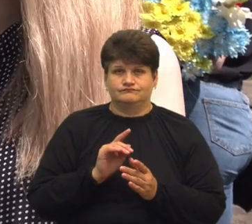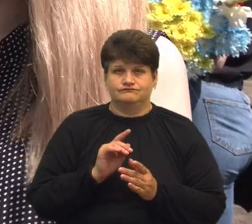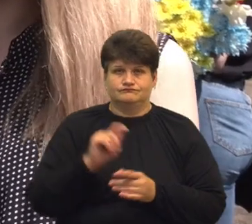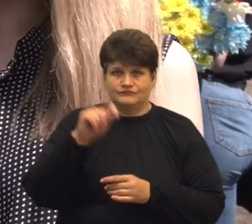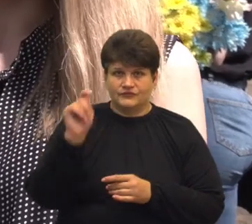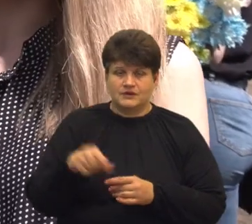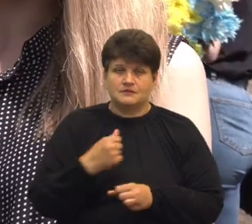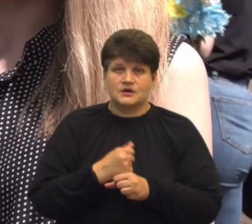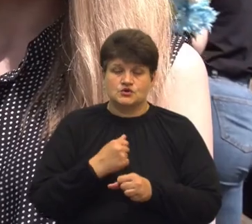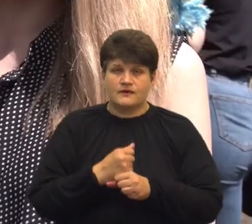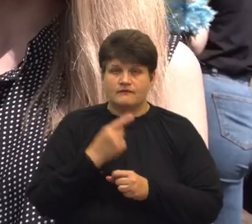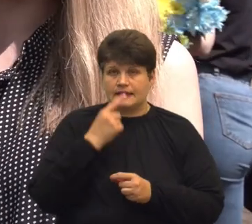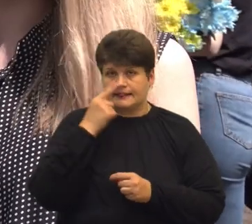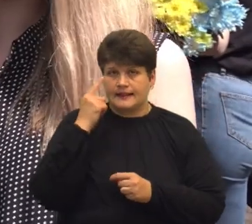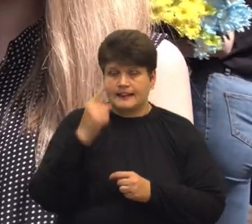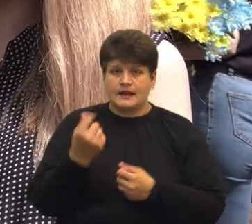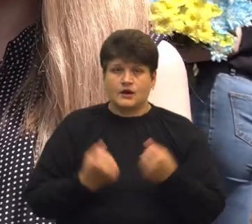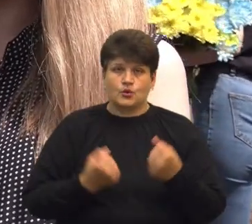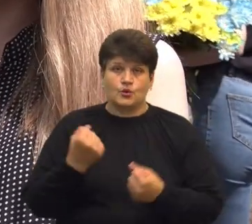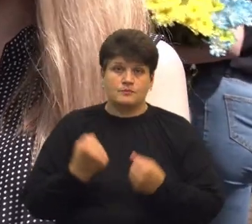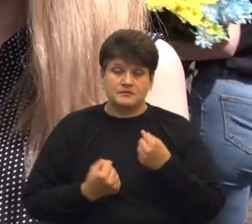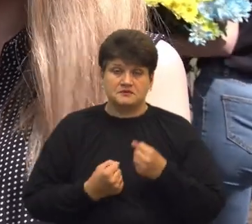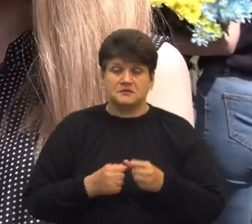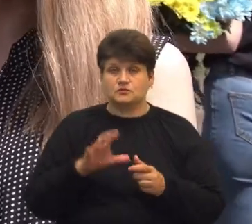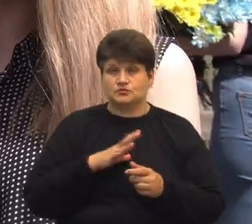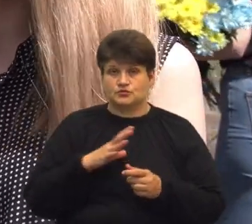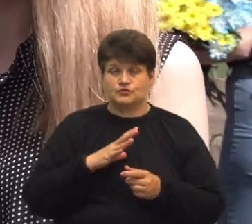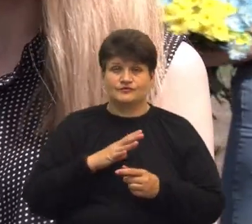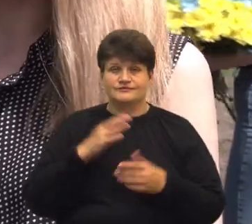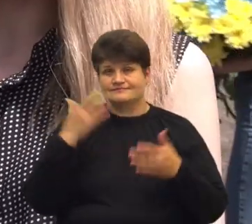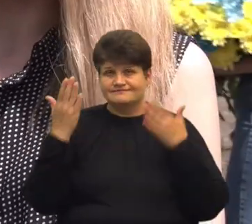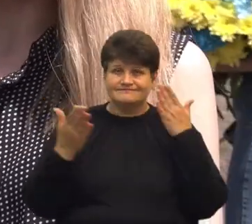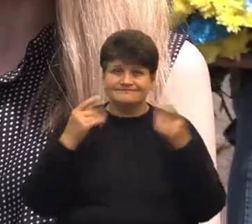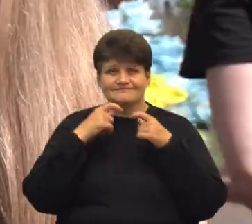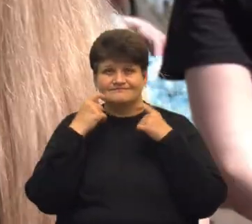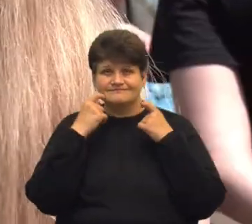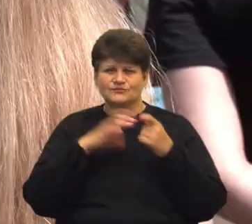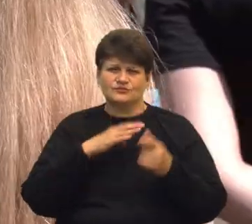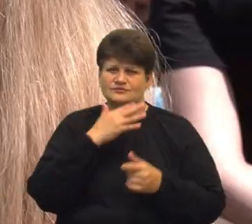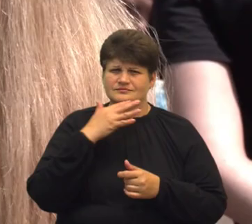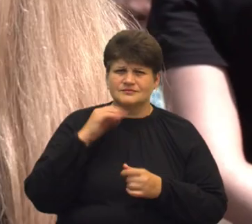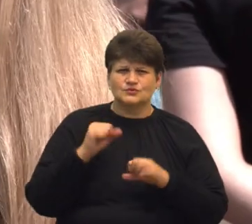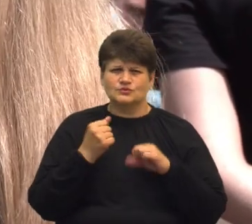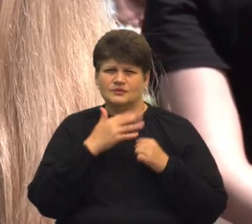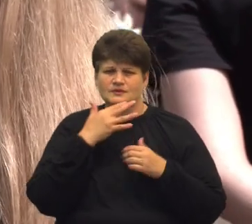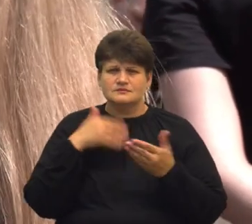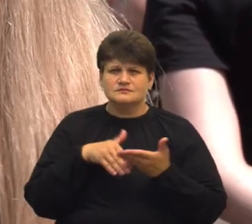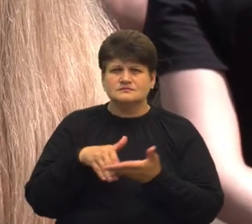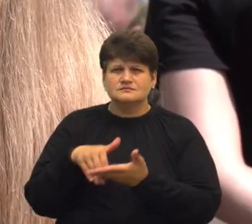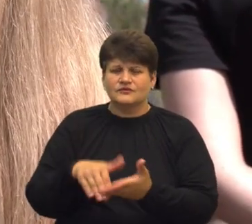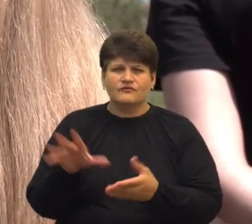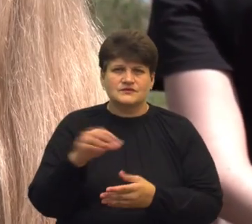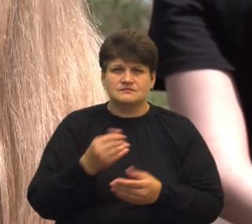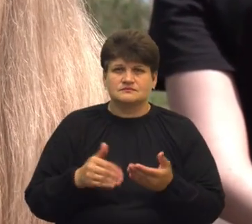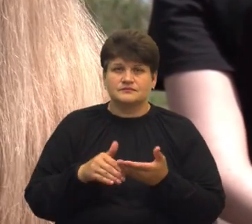Ми його запам'ятали хорошою, усміхнутою людиною. Він був дуже веселий, мав дуже багато друзів, всім допомагав, всіх виручав.